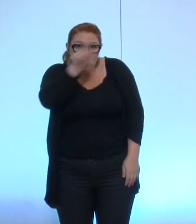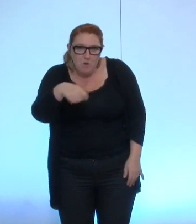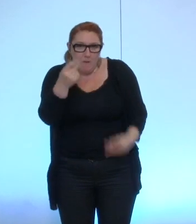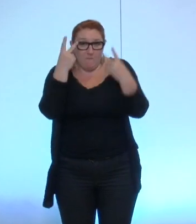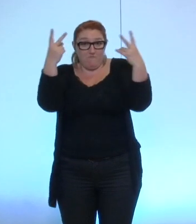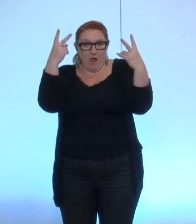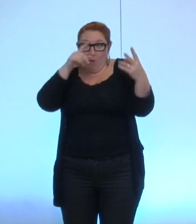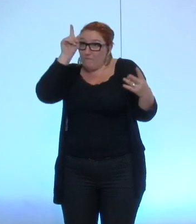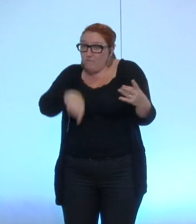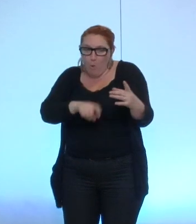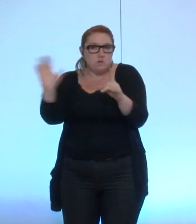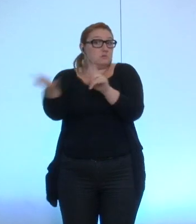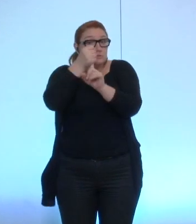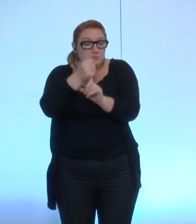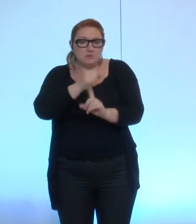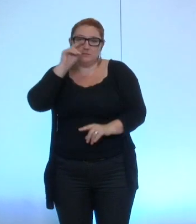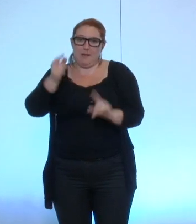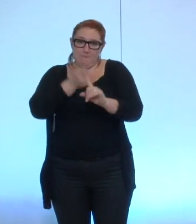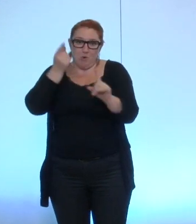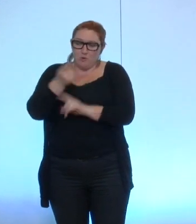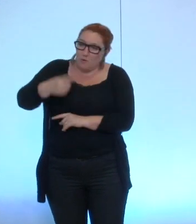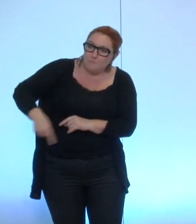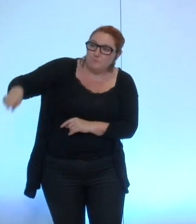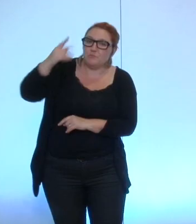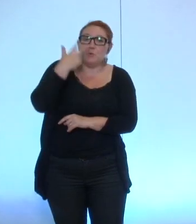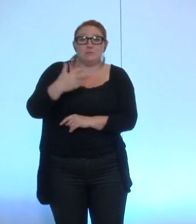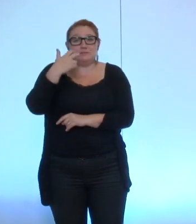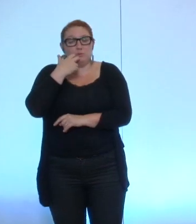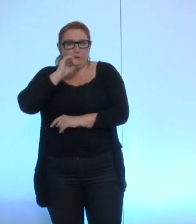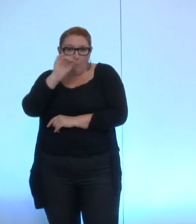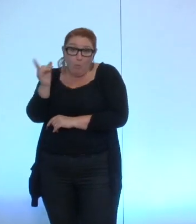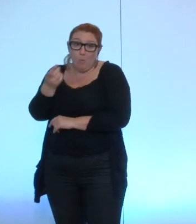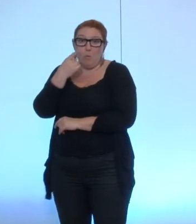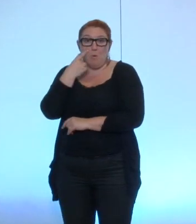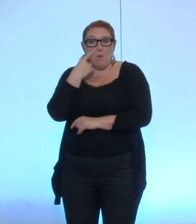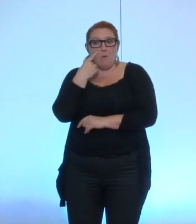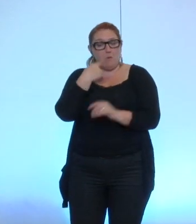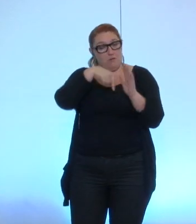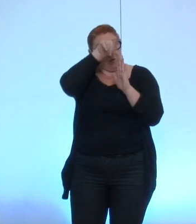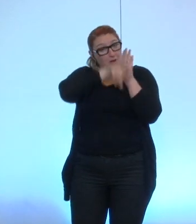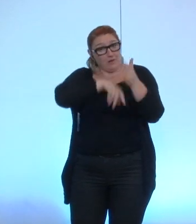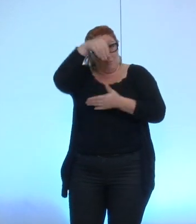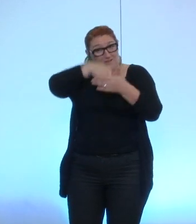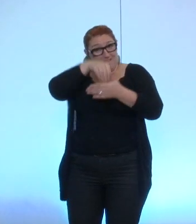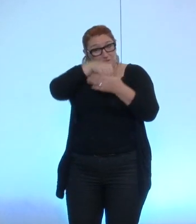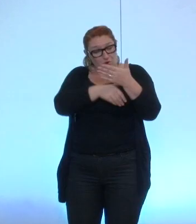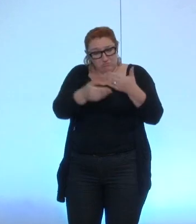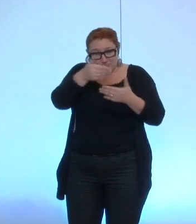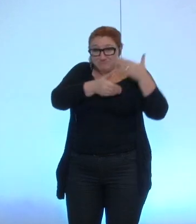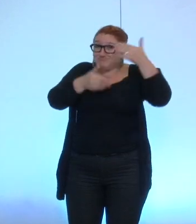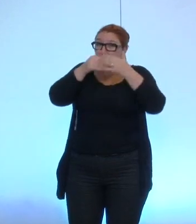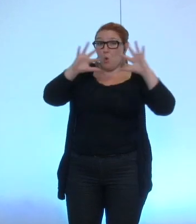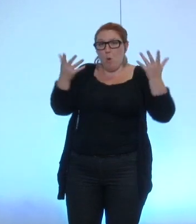est important que nos concitoyens sachent les conditions dans lesquelles le règlement intérieur est élaboré